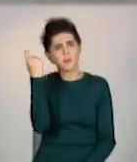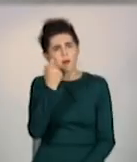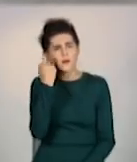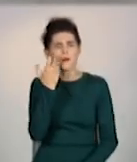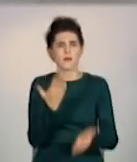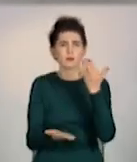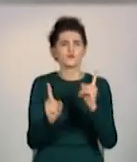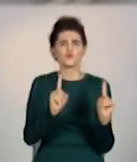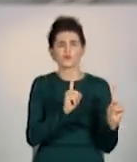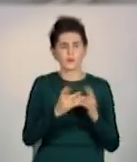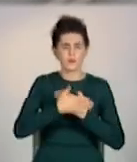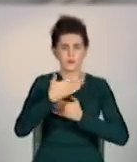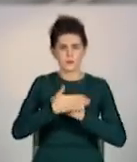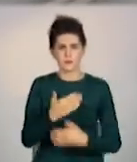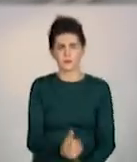що їм за це загрожує.